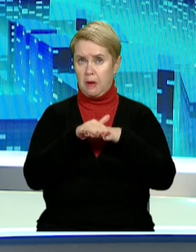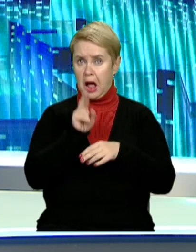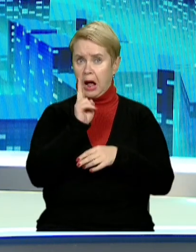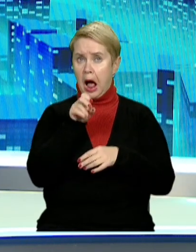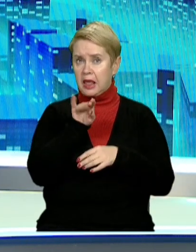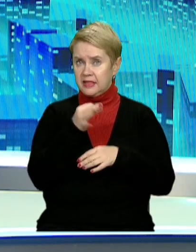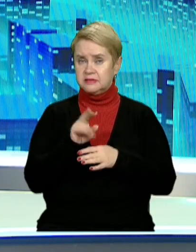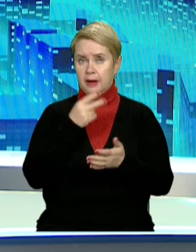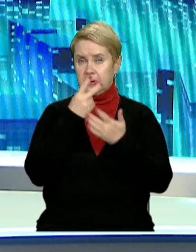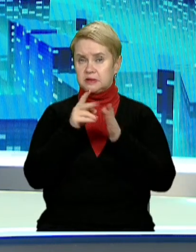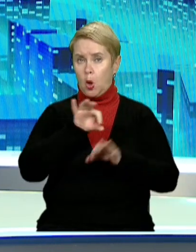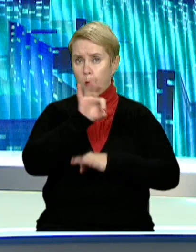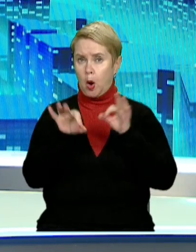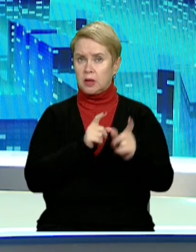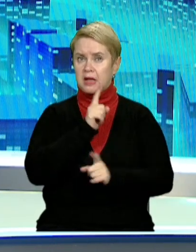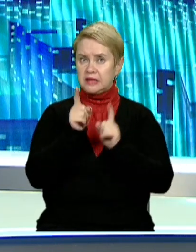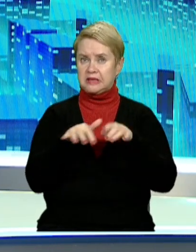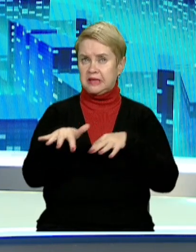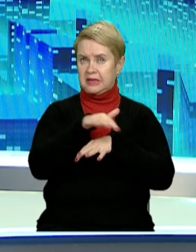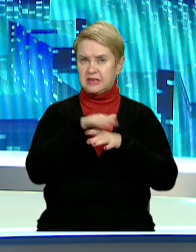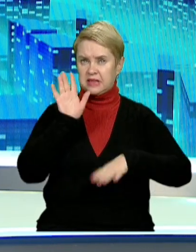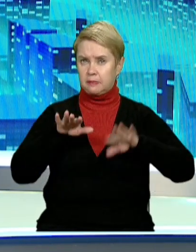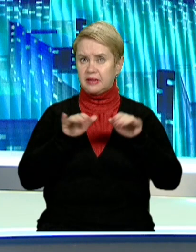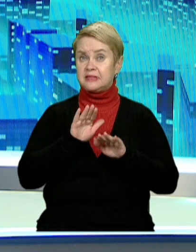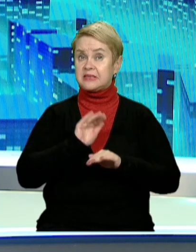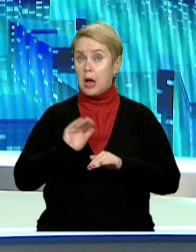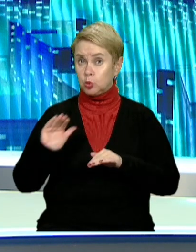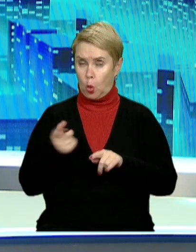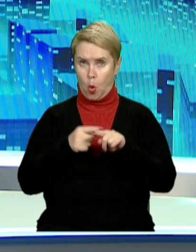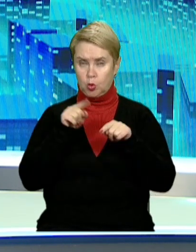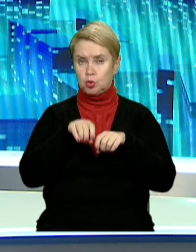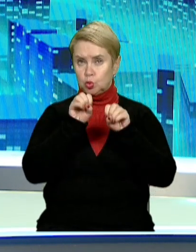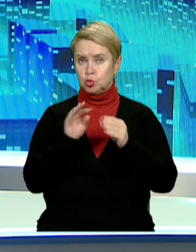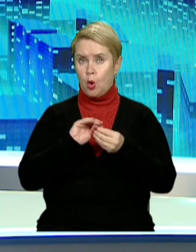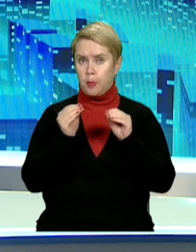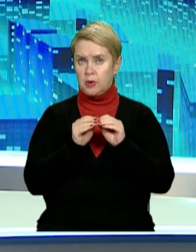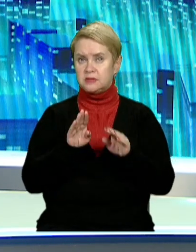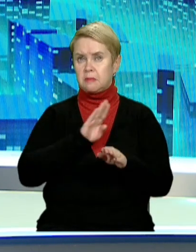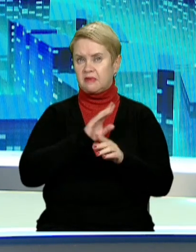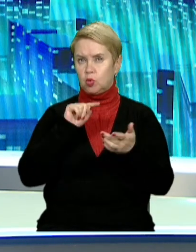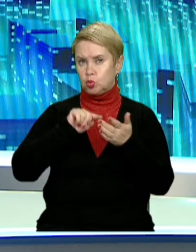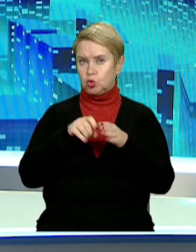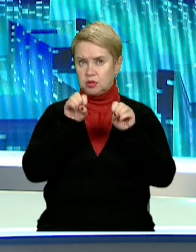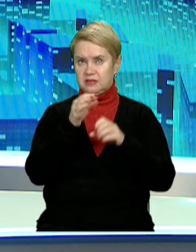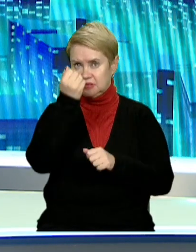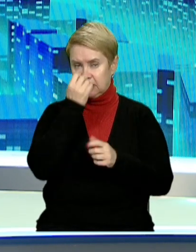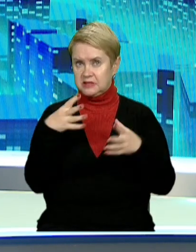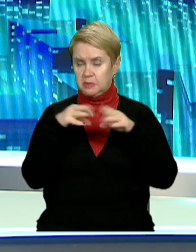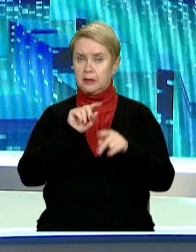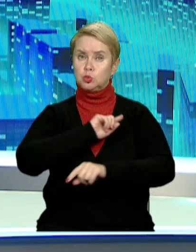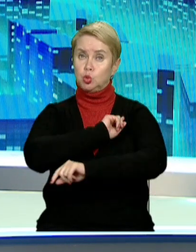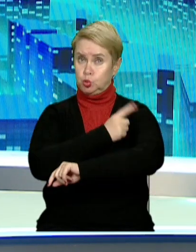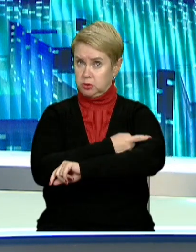Калинівській представили проєкт реконструкції території занедбаних садочків. Зрушити проблему з мертвою точки вдалося завдяки спільним